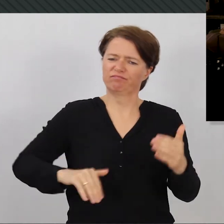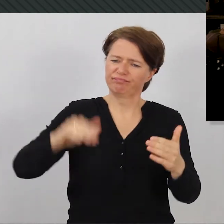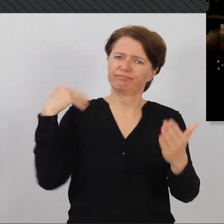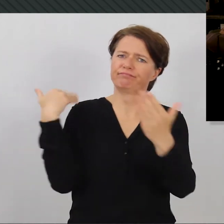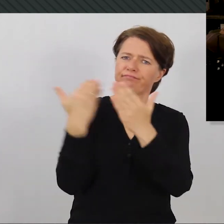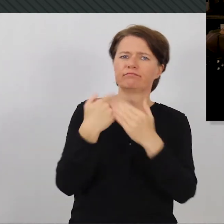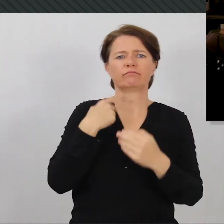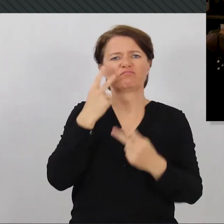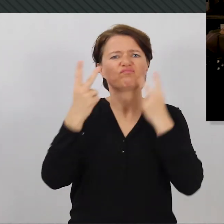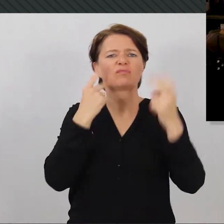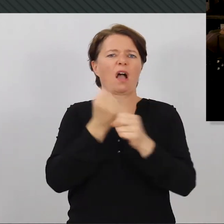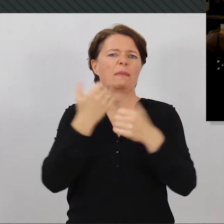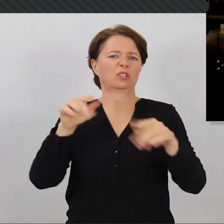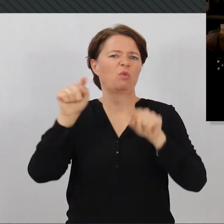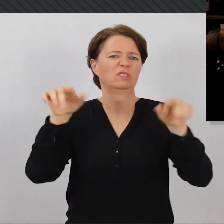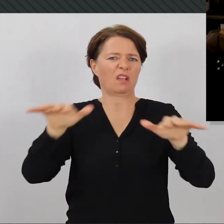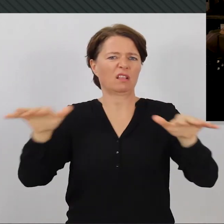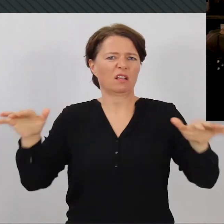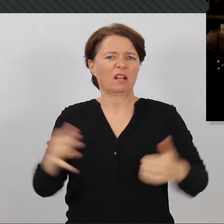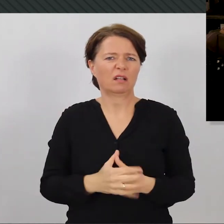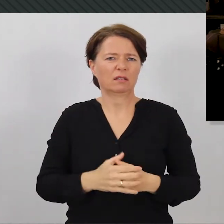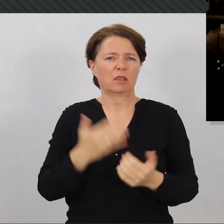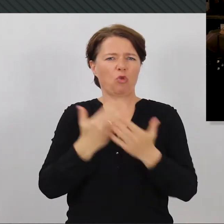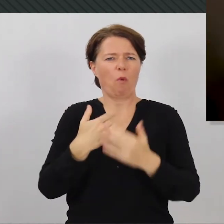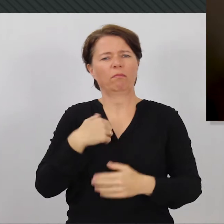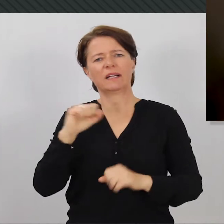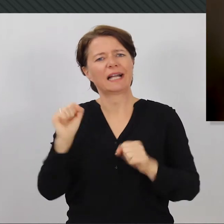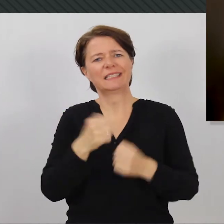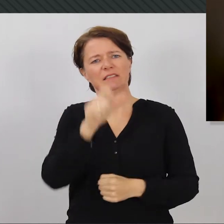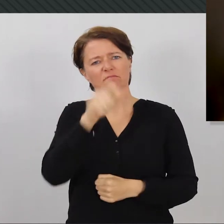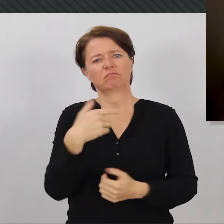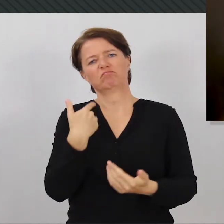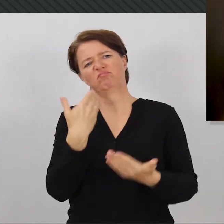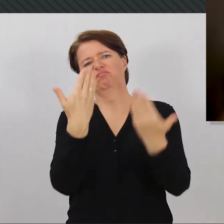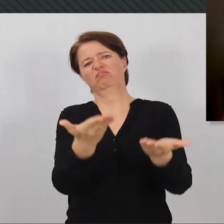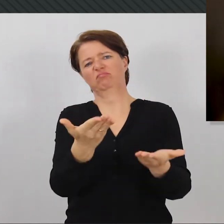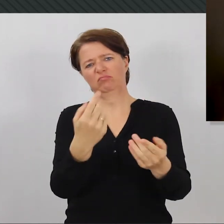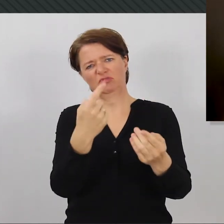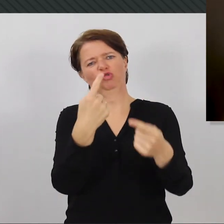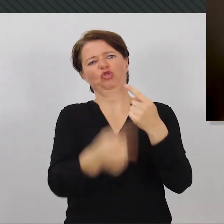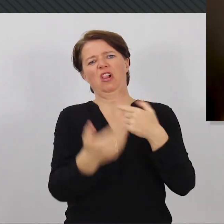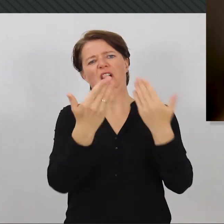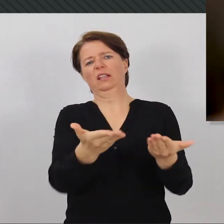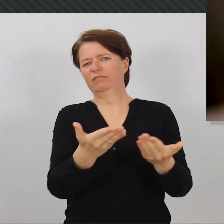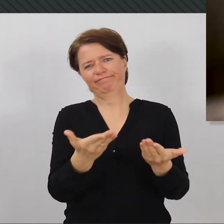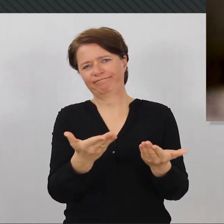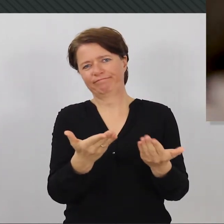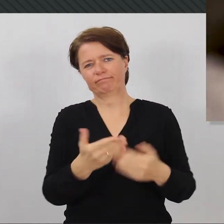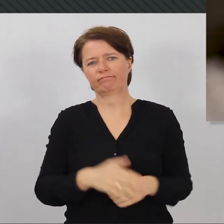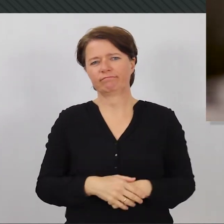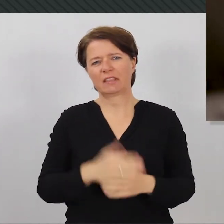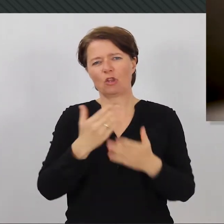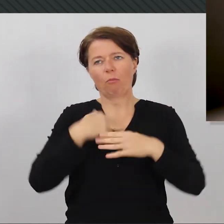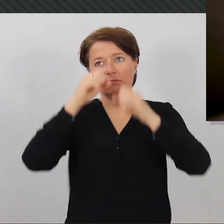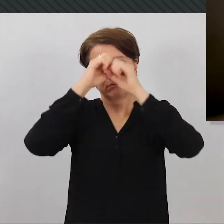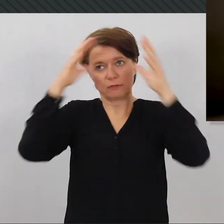wo es Arbeitslosigkeit immer mal wieder gab und ich den Menschen nie vorwerfen konnte, dass sie daran wirklich schuld waren und auch sehr darunter gelitten haben. Insofern, ich habe da keine